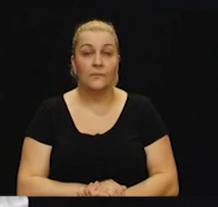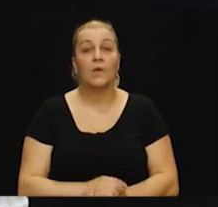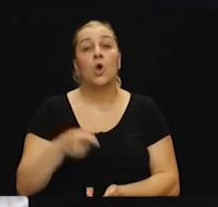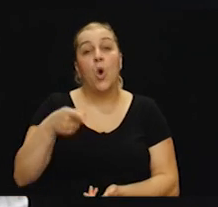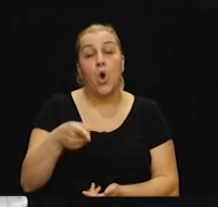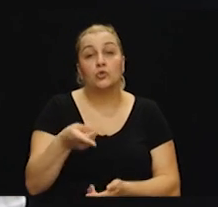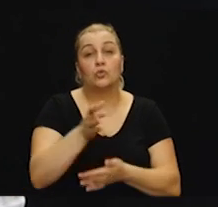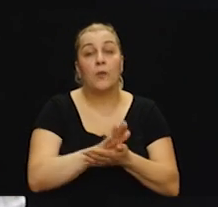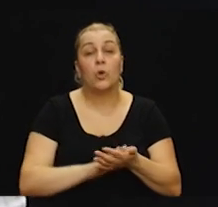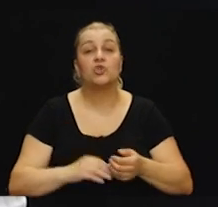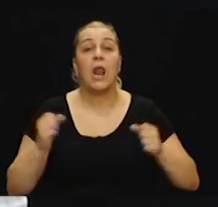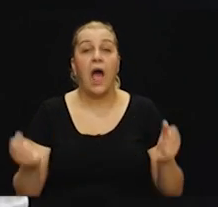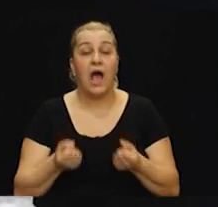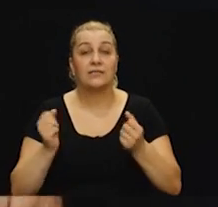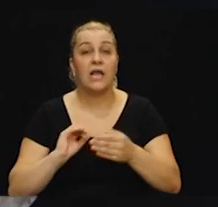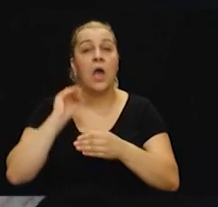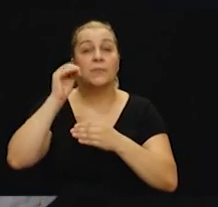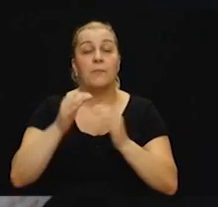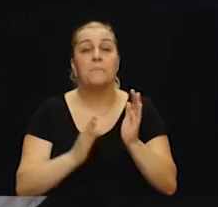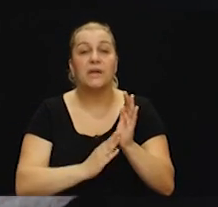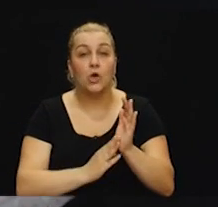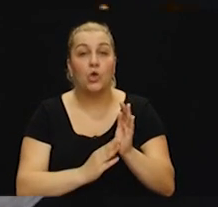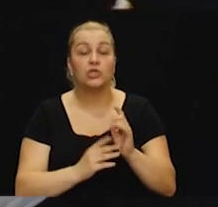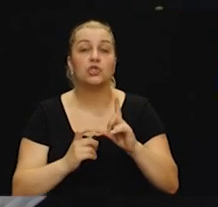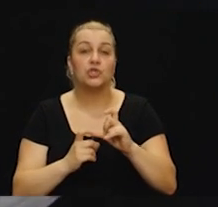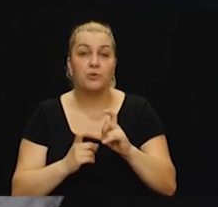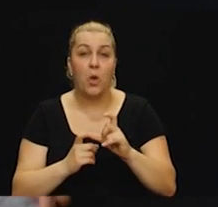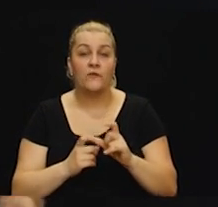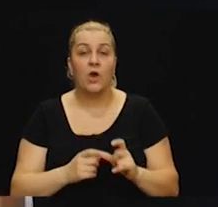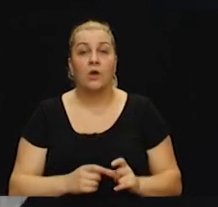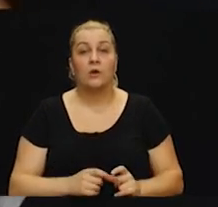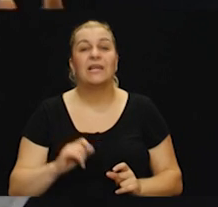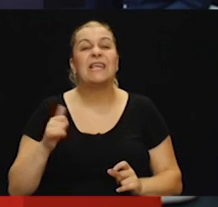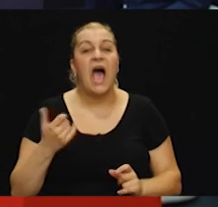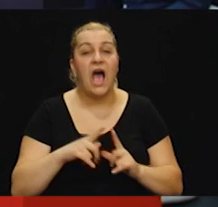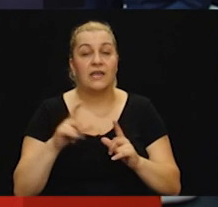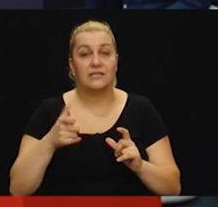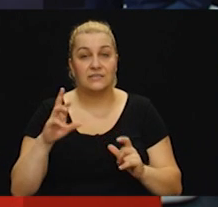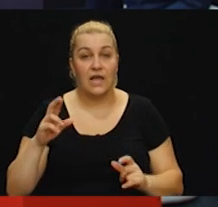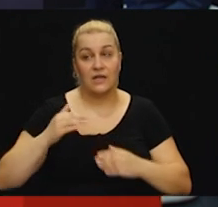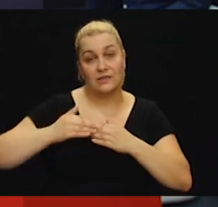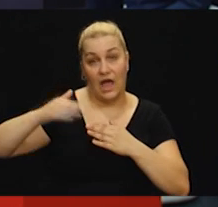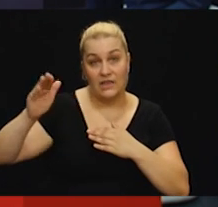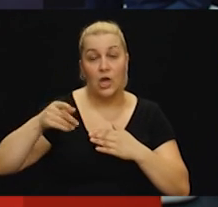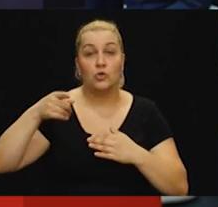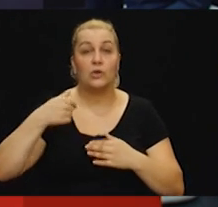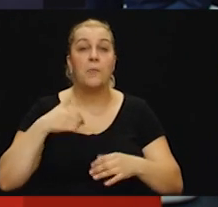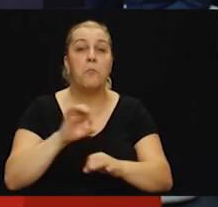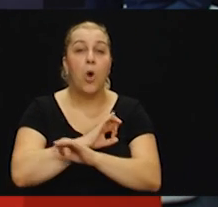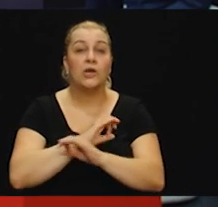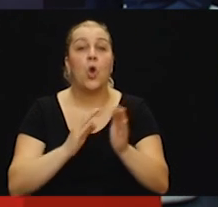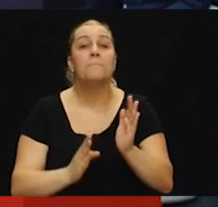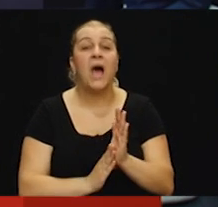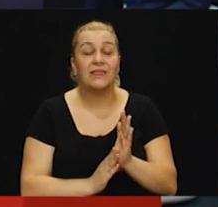Odakle je krenula akcija prema Mrkojniću, prema Šipovu, mliništu, Šipovu, Jaricu, gdje nam je i pognio